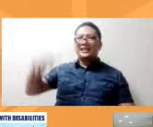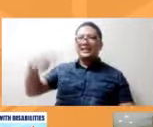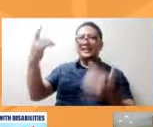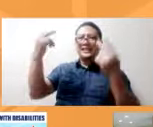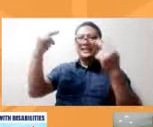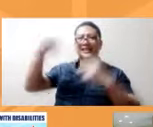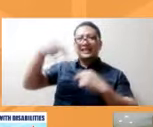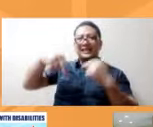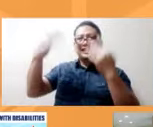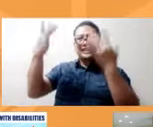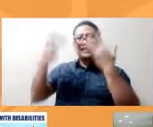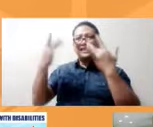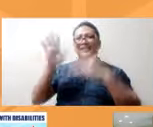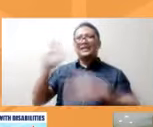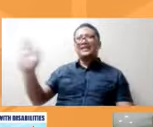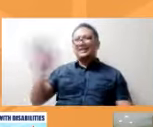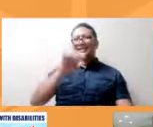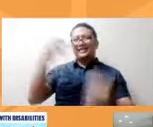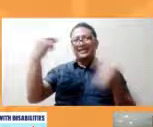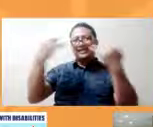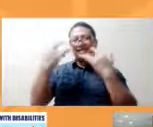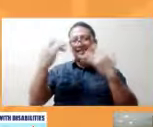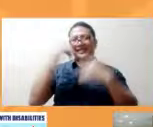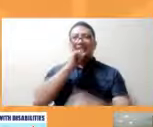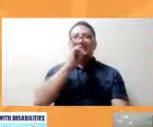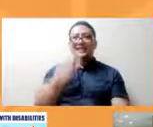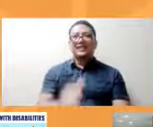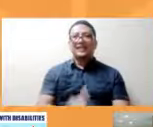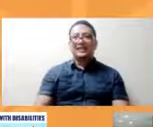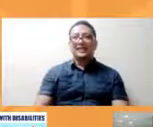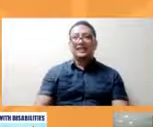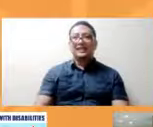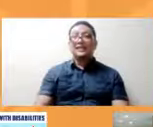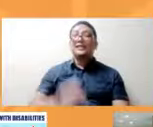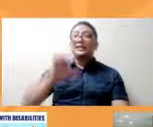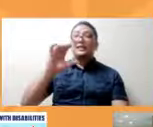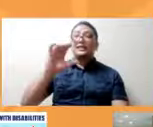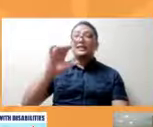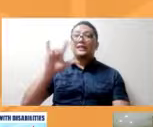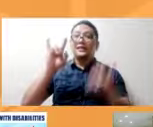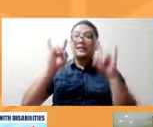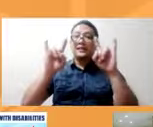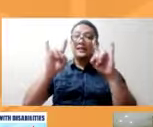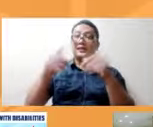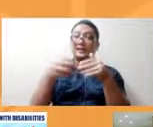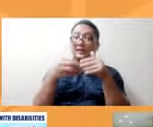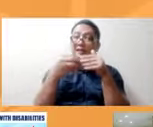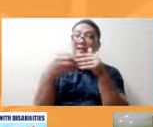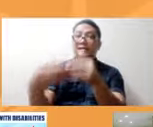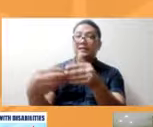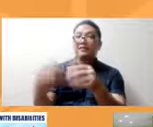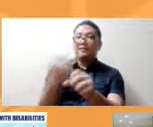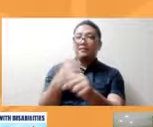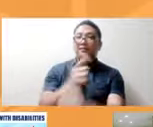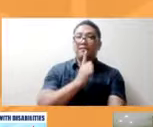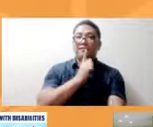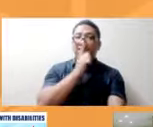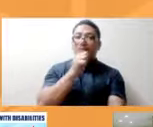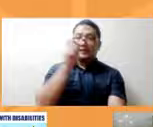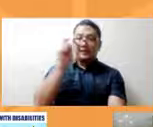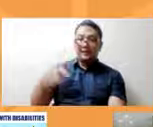objects lang. Kaya dapat media should be the lead in making sure that we have a proper